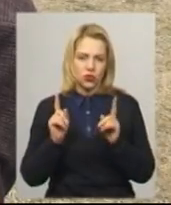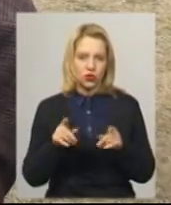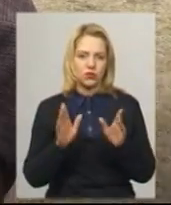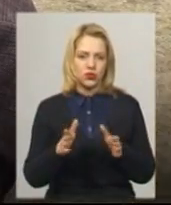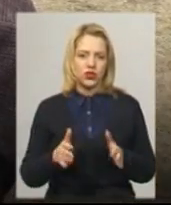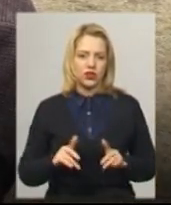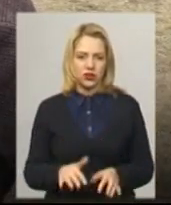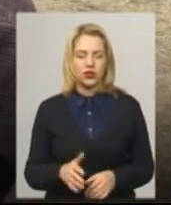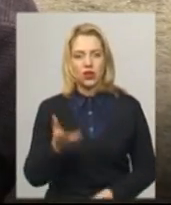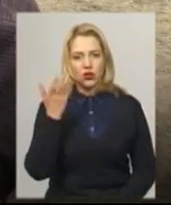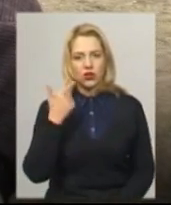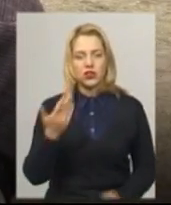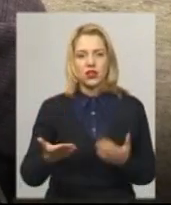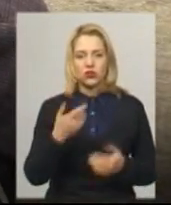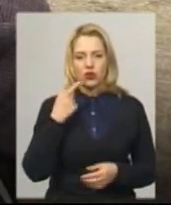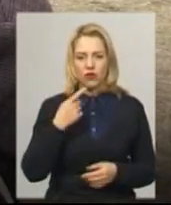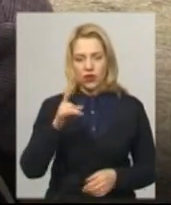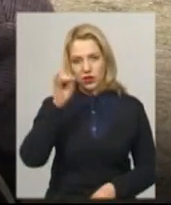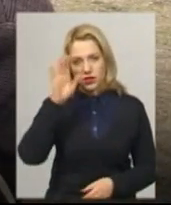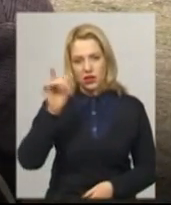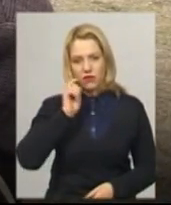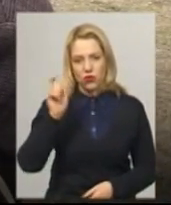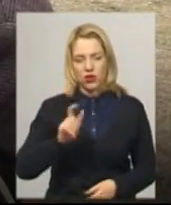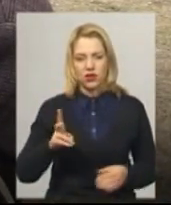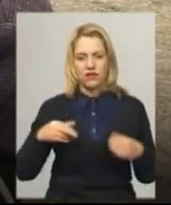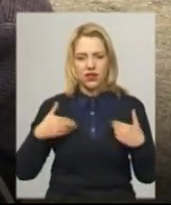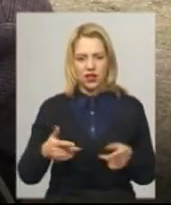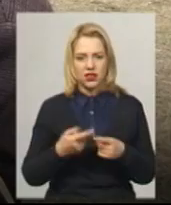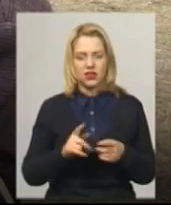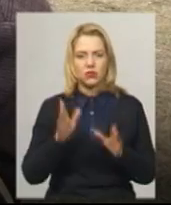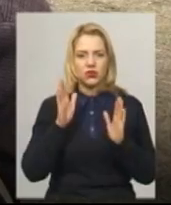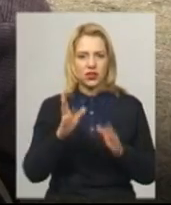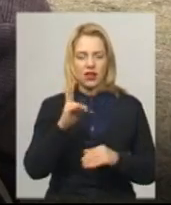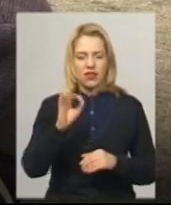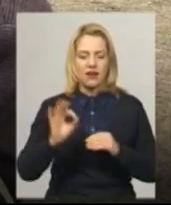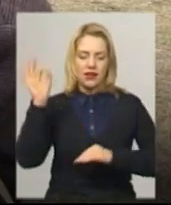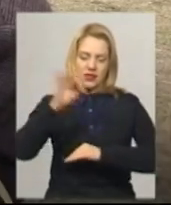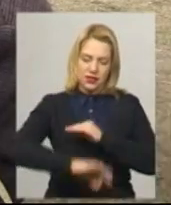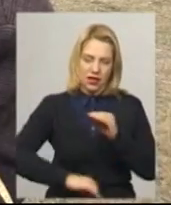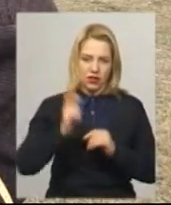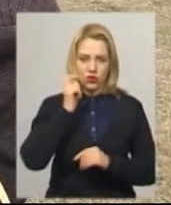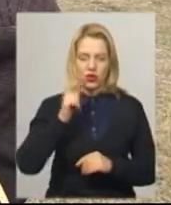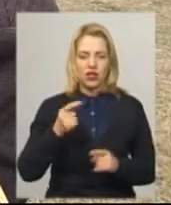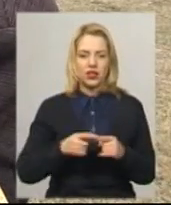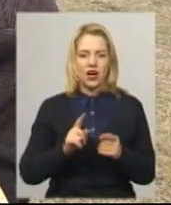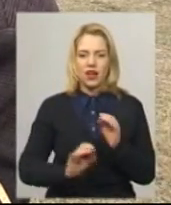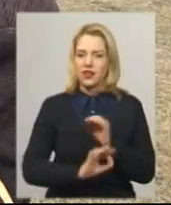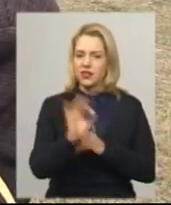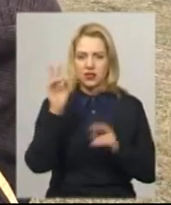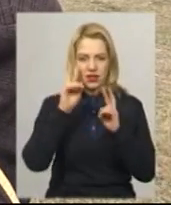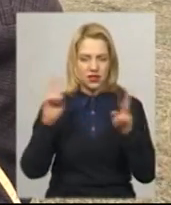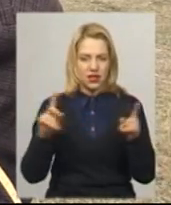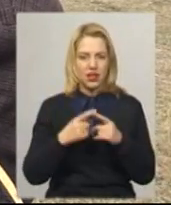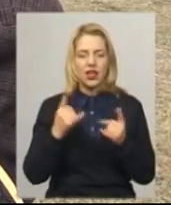Колись, якщо казали «Слава Україні!» вітання, то це тільки було фатично на Західній, бо на Східній, так би вони про цього не знали. Зараз